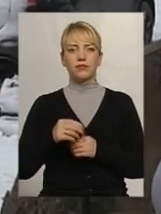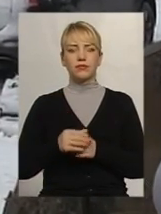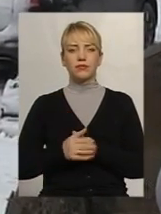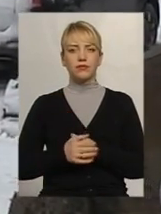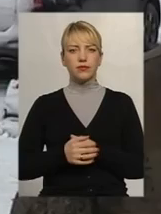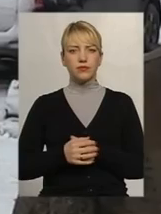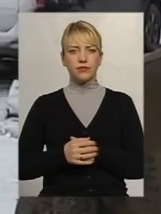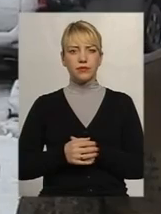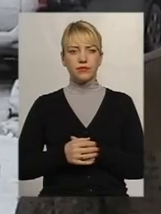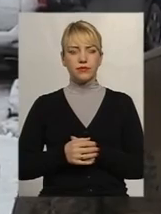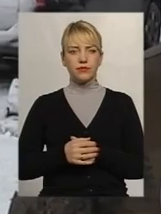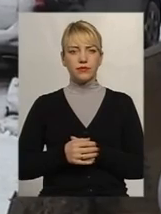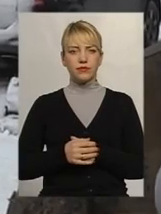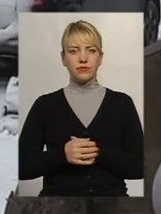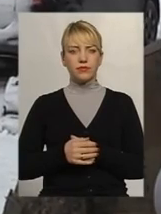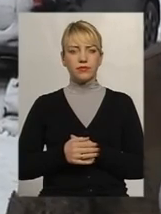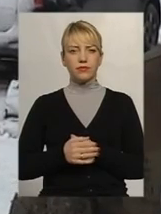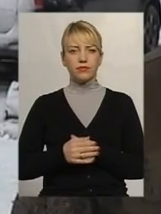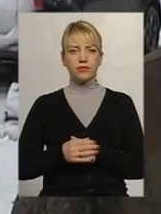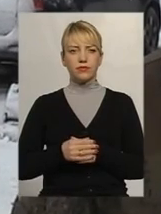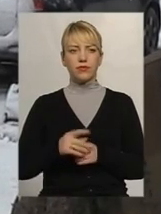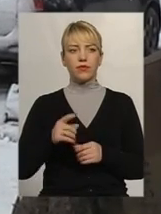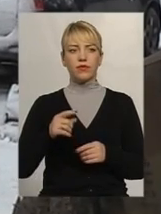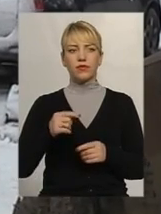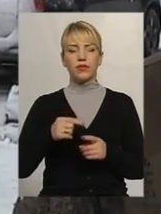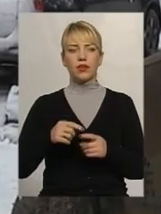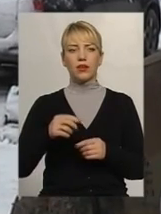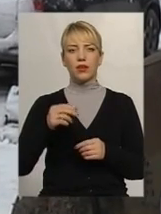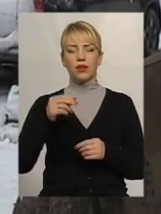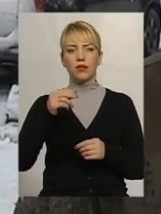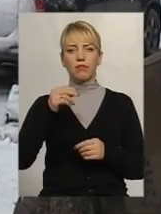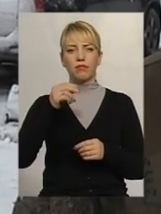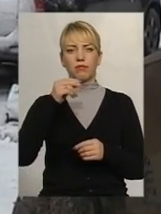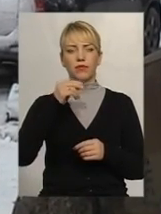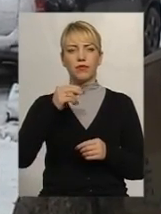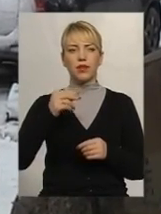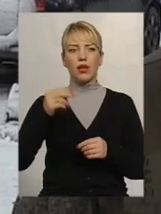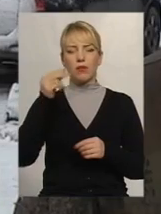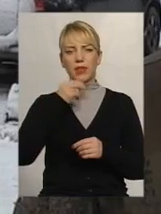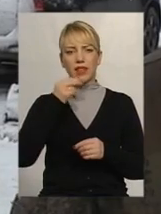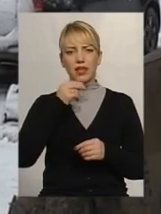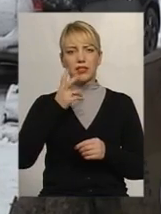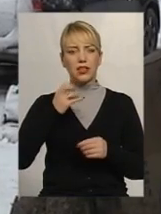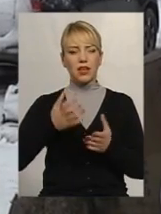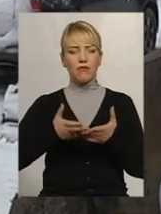які розвернуті з допомогою американської сторони. Розвернули ці фонди